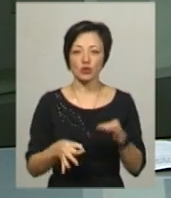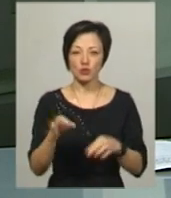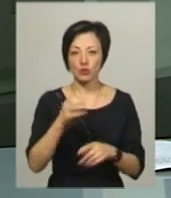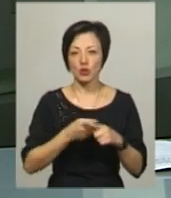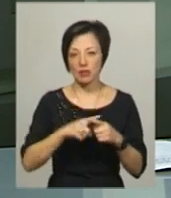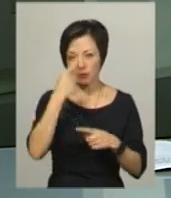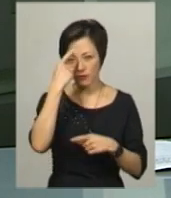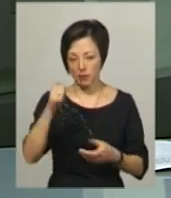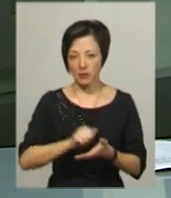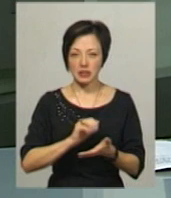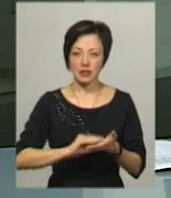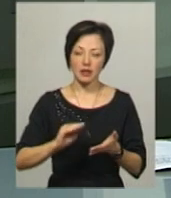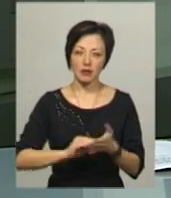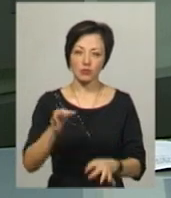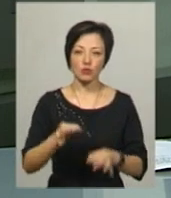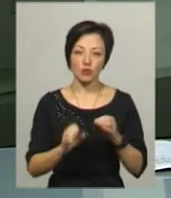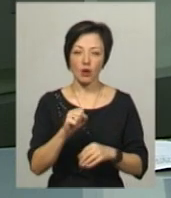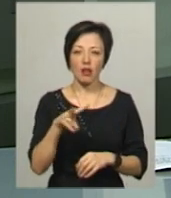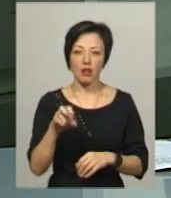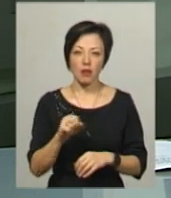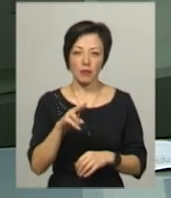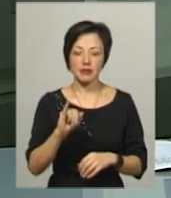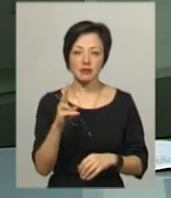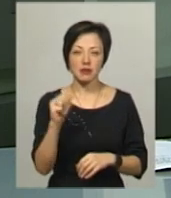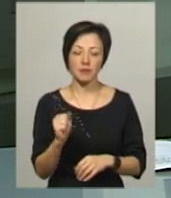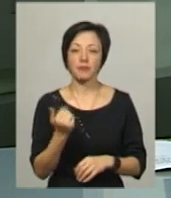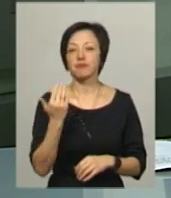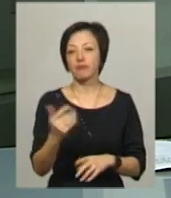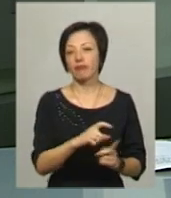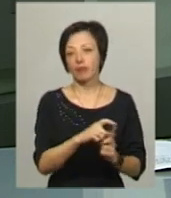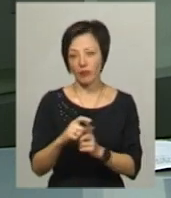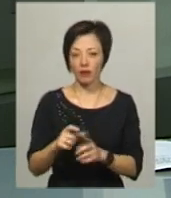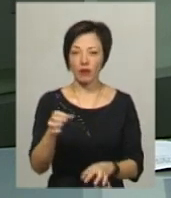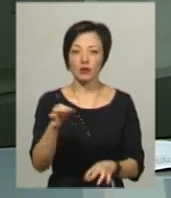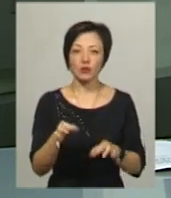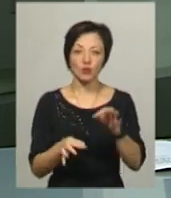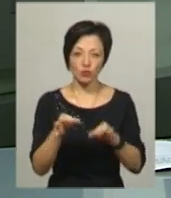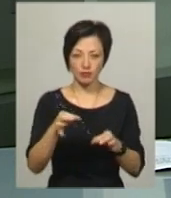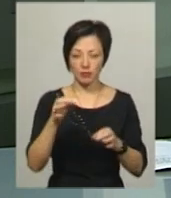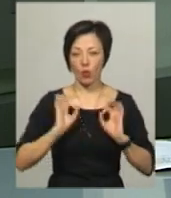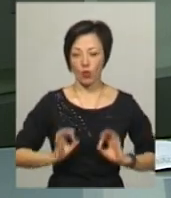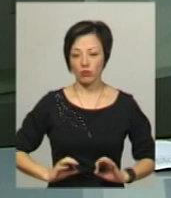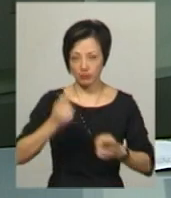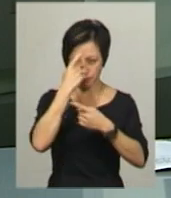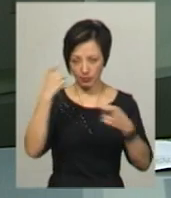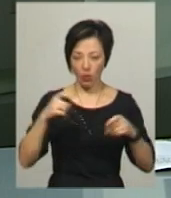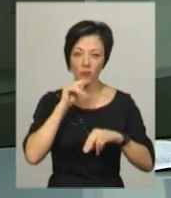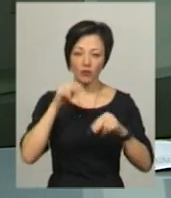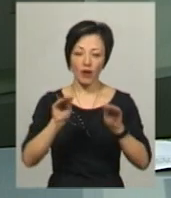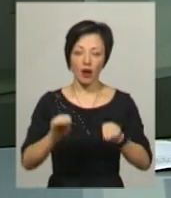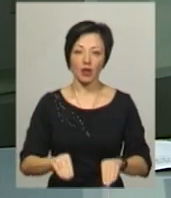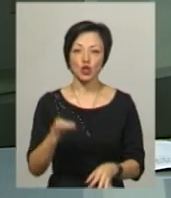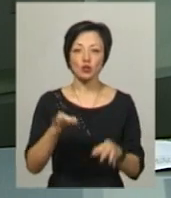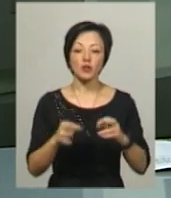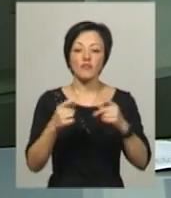Про це повідомила прес-секретар суду Алла Плінська. За її словами, під час засідання прокурор оголосив обвинувальний акт. Суд визначив